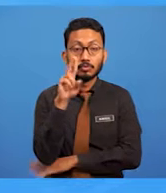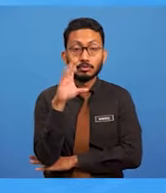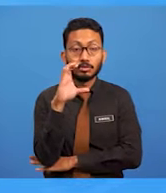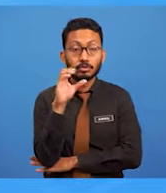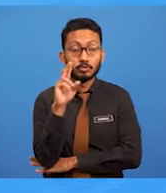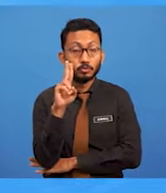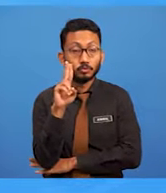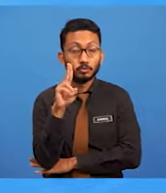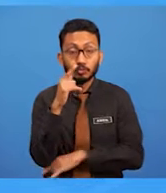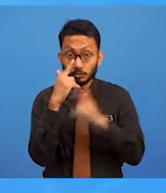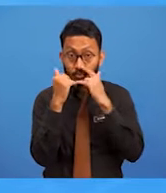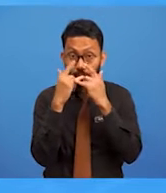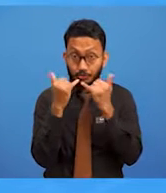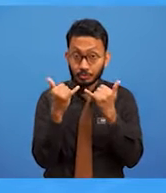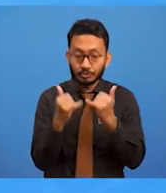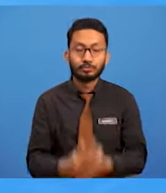sejarah seni,